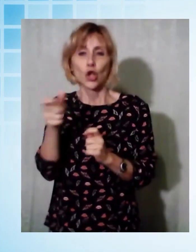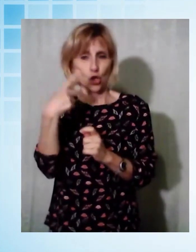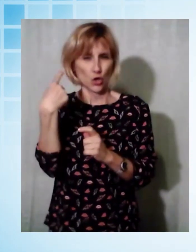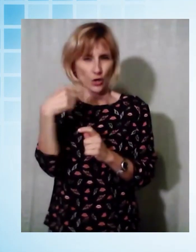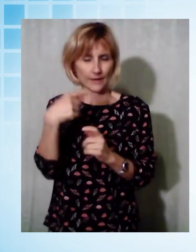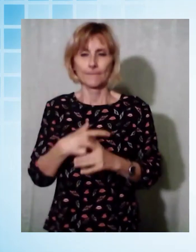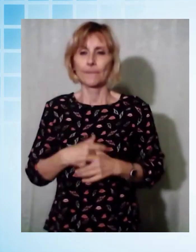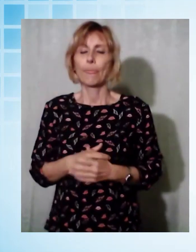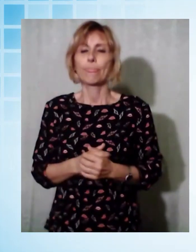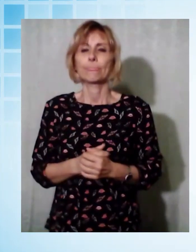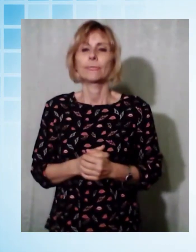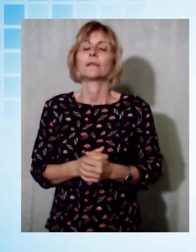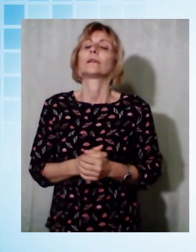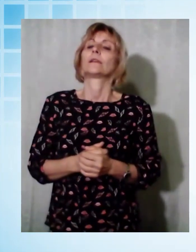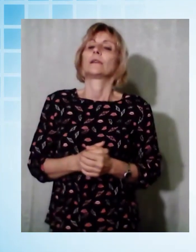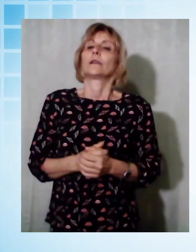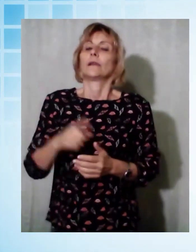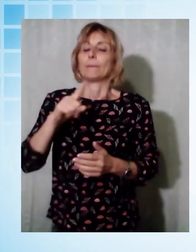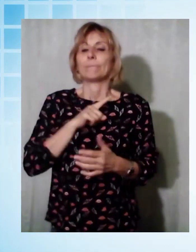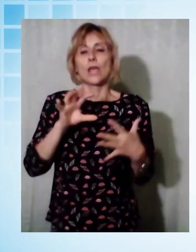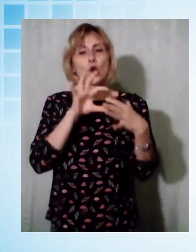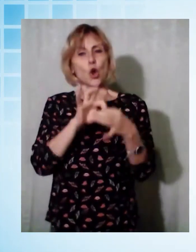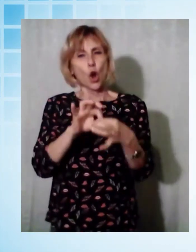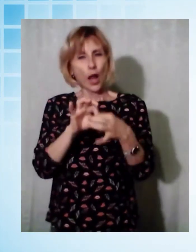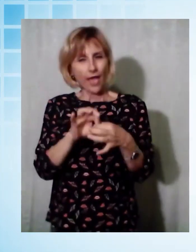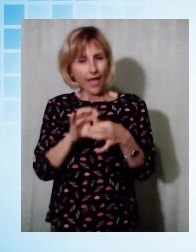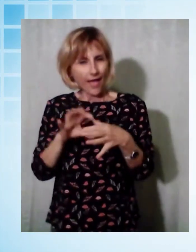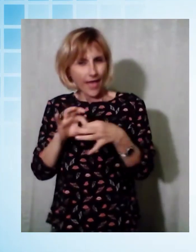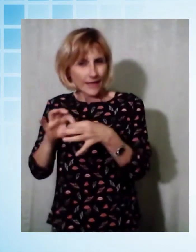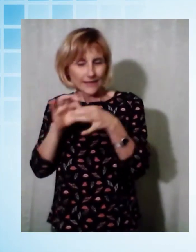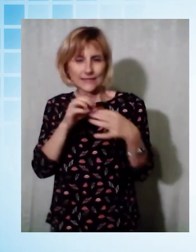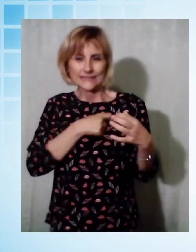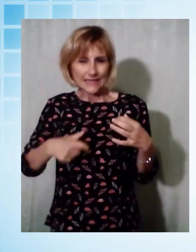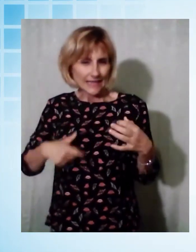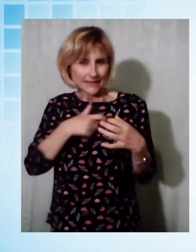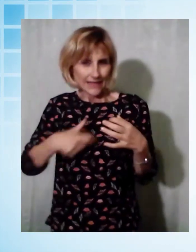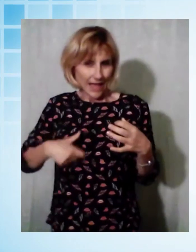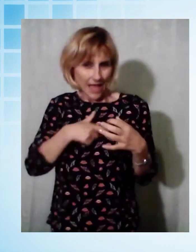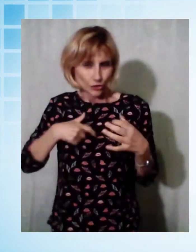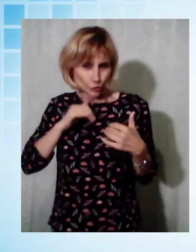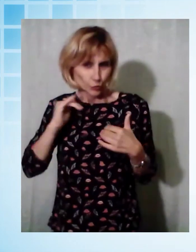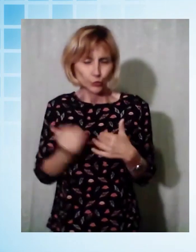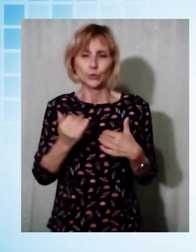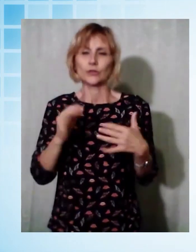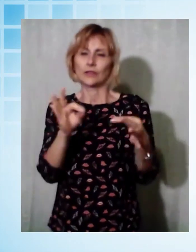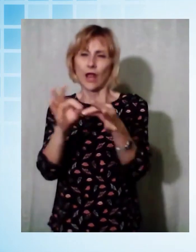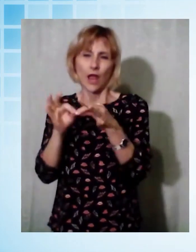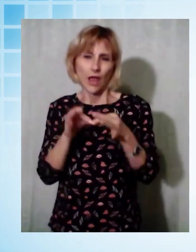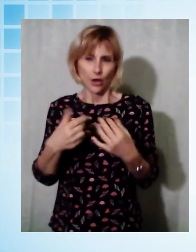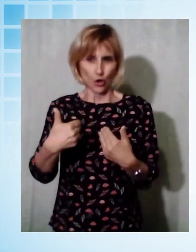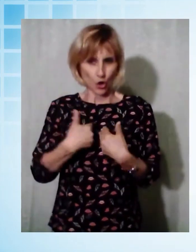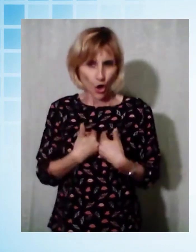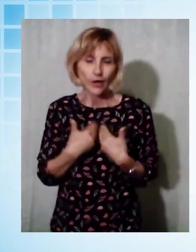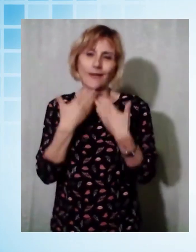Voglio dire grazie ai miei colleghi sindaci per aver condiviso e appoggiato la mia idea di chiusura